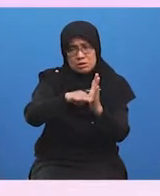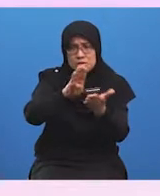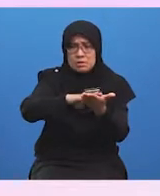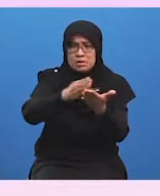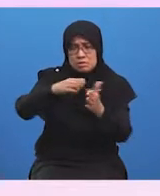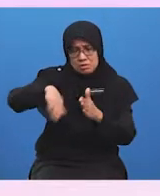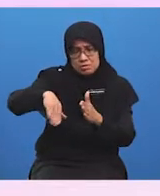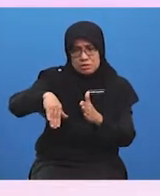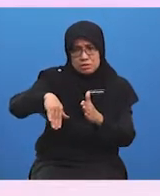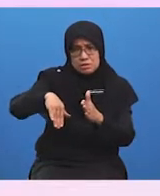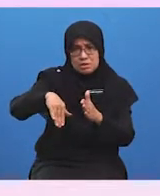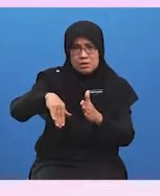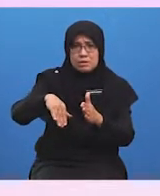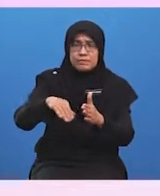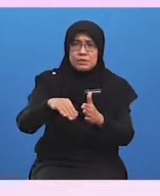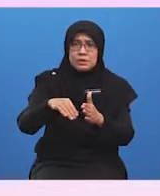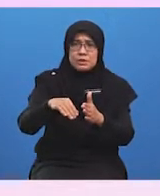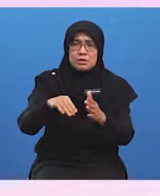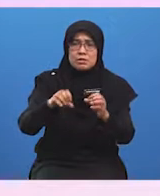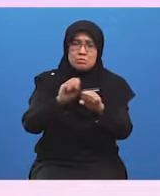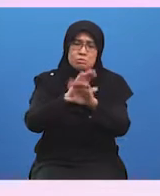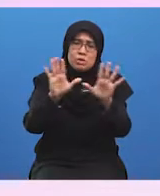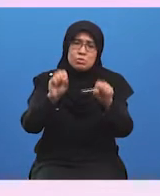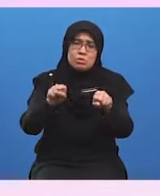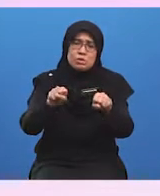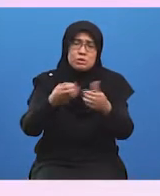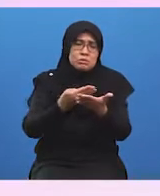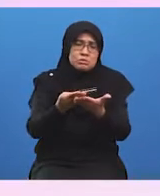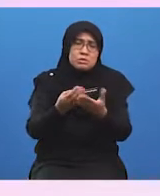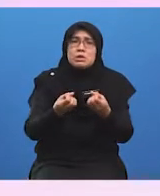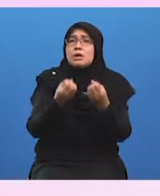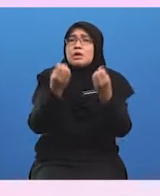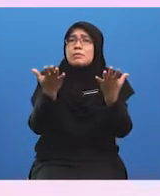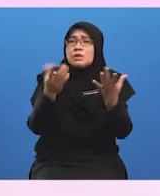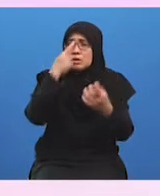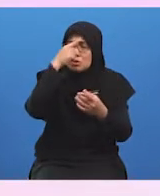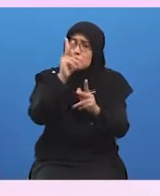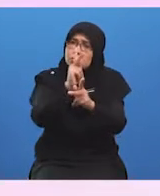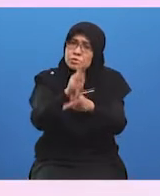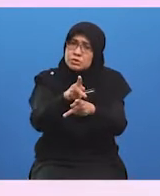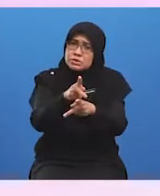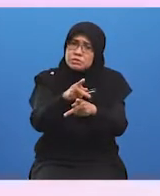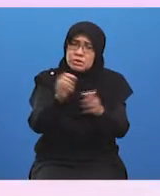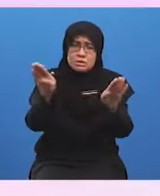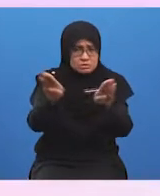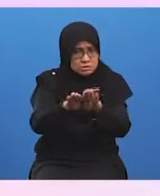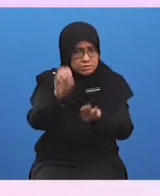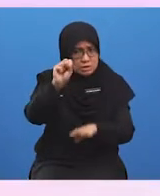membeli bahan mentah dalam kuantiti yang banyak untuk disimpan sebagai stok.